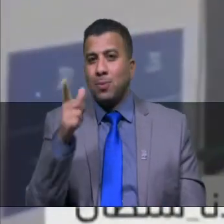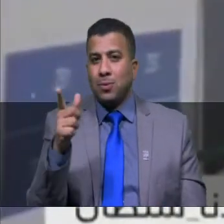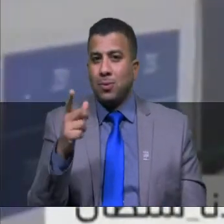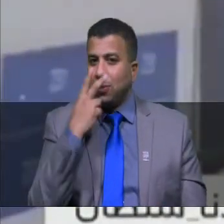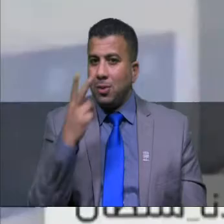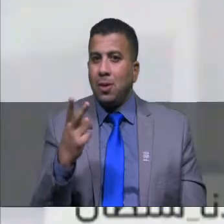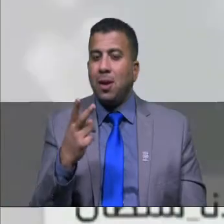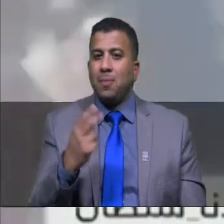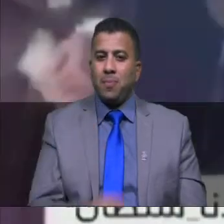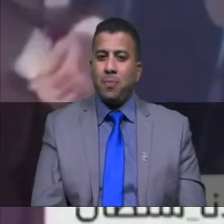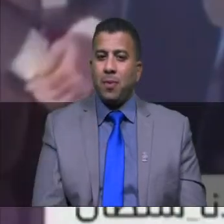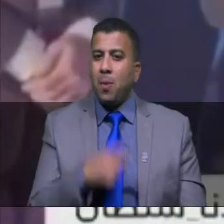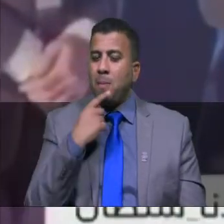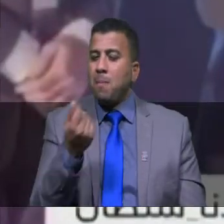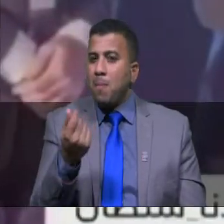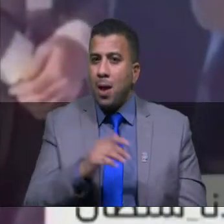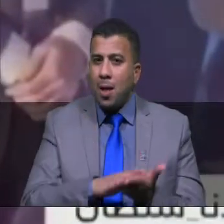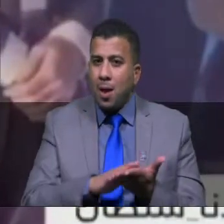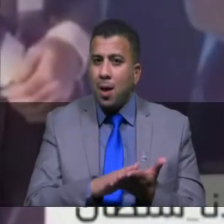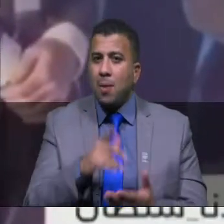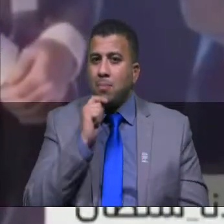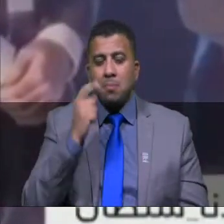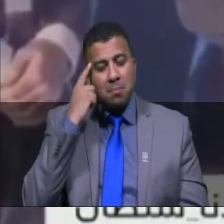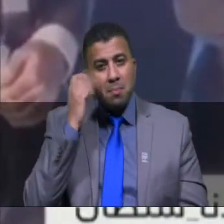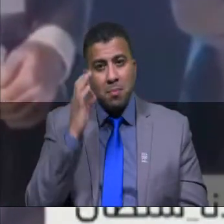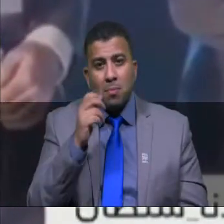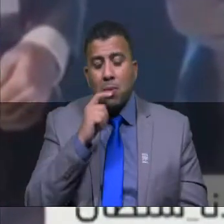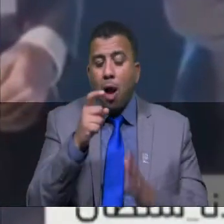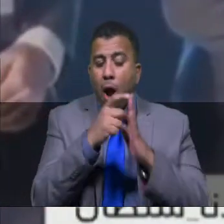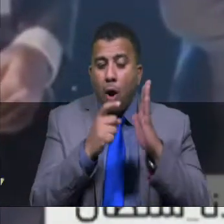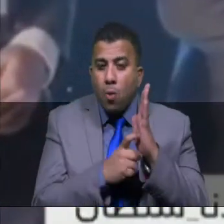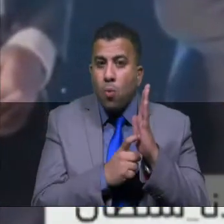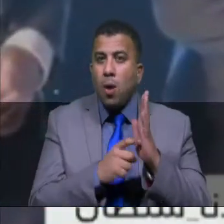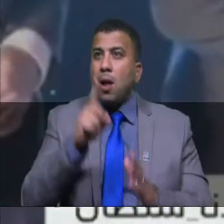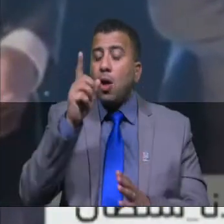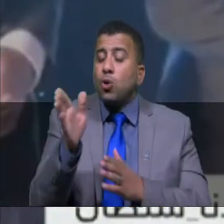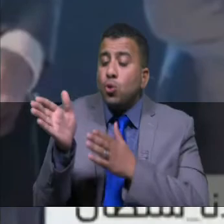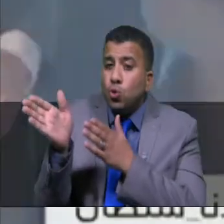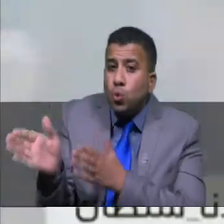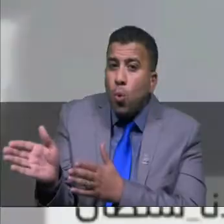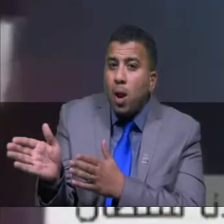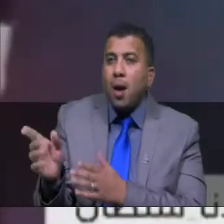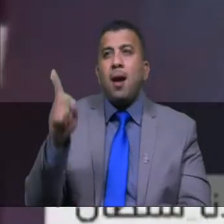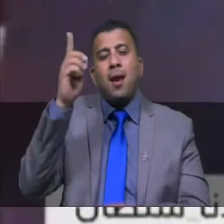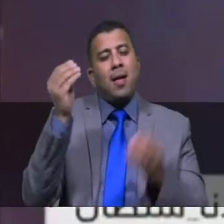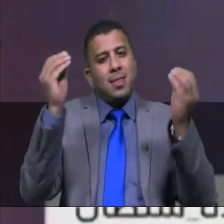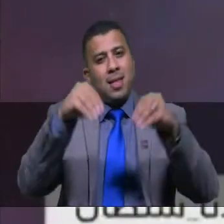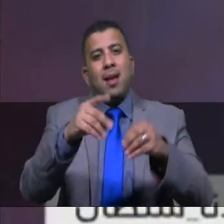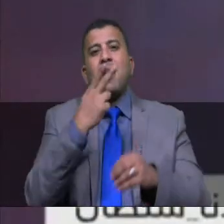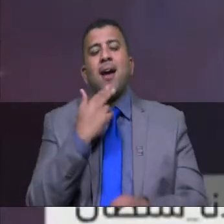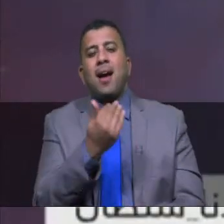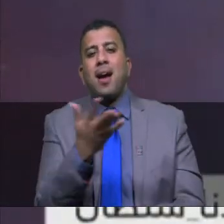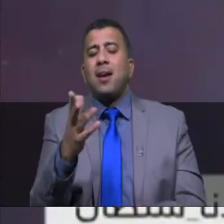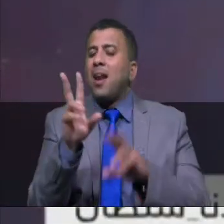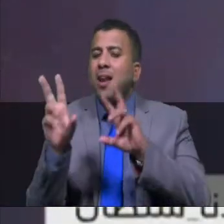وارضك ومالك متوثق بحكم شرع الله والسنة والله يبسيك خير ويجزي